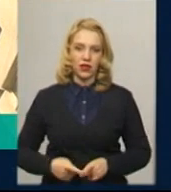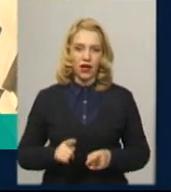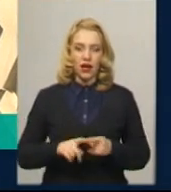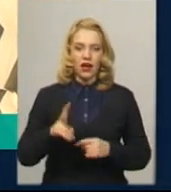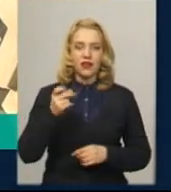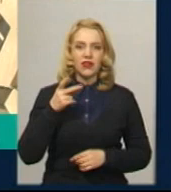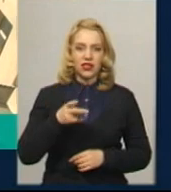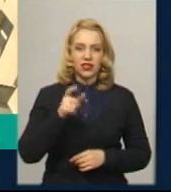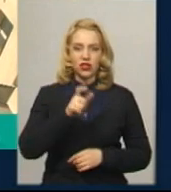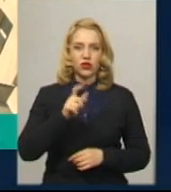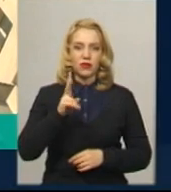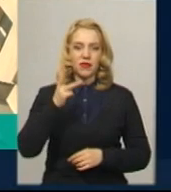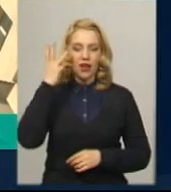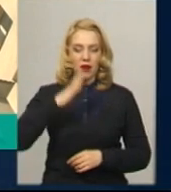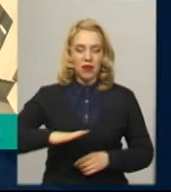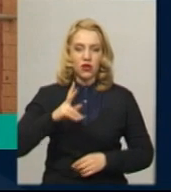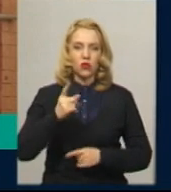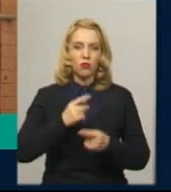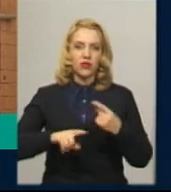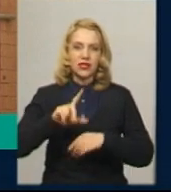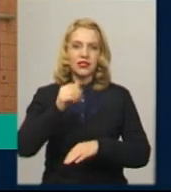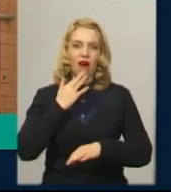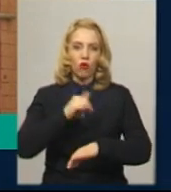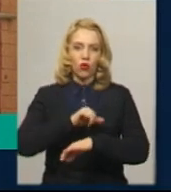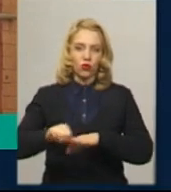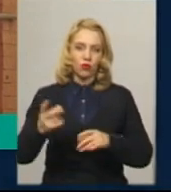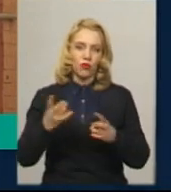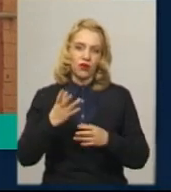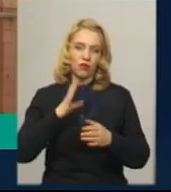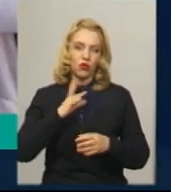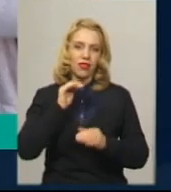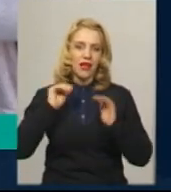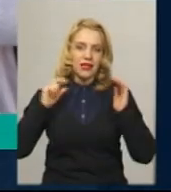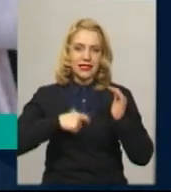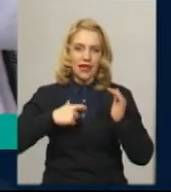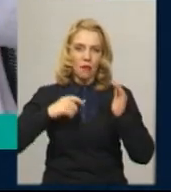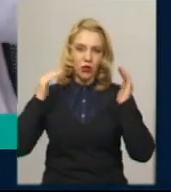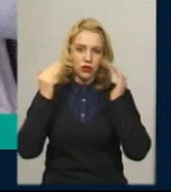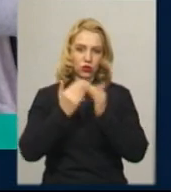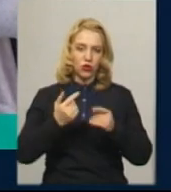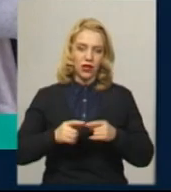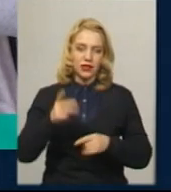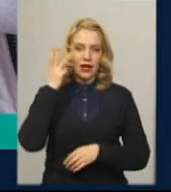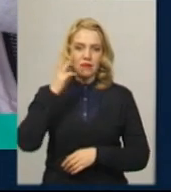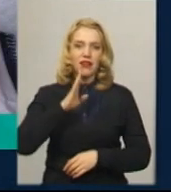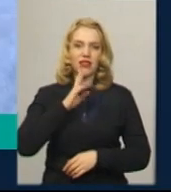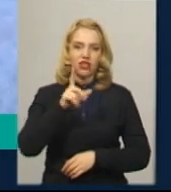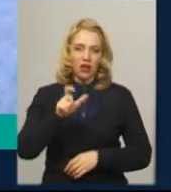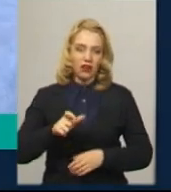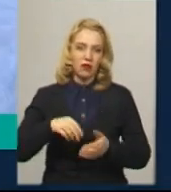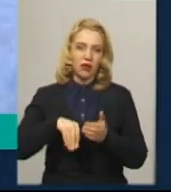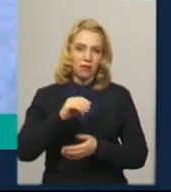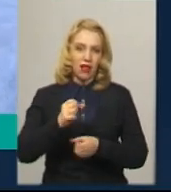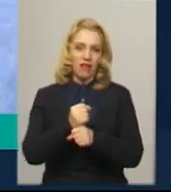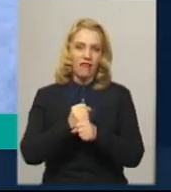на Хмельниччині, які повернулись із-за кордону, мають знаходитись на самоізоляції. Хмельничанка в одній із аптек міста придбала